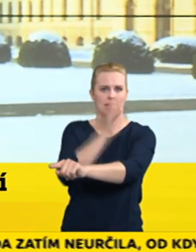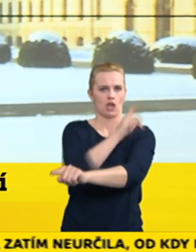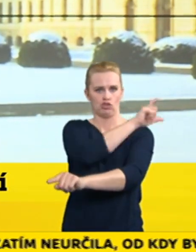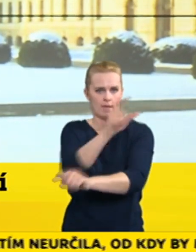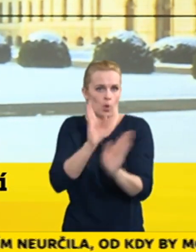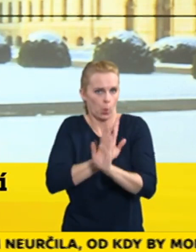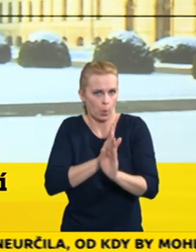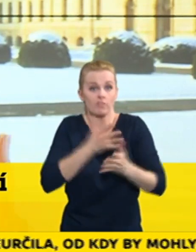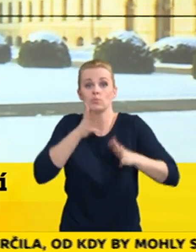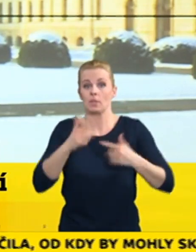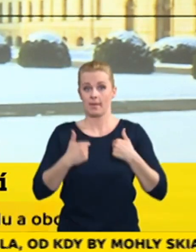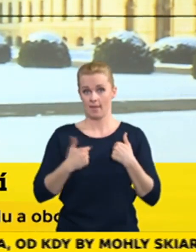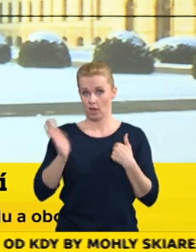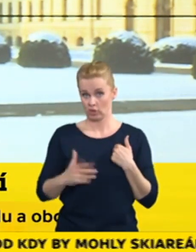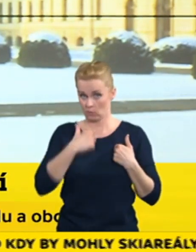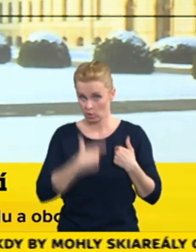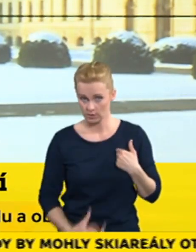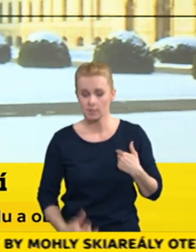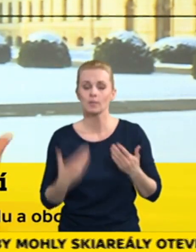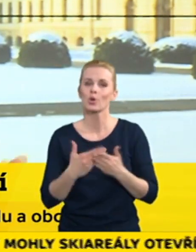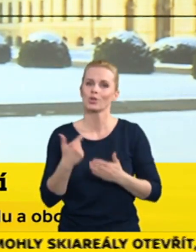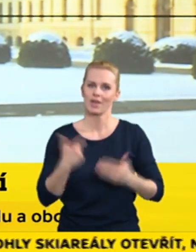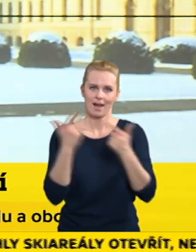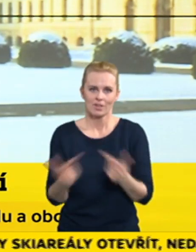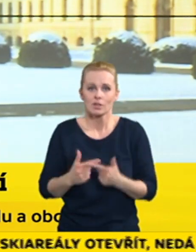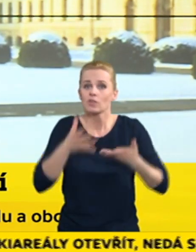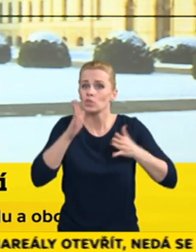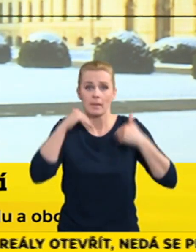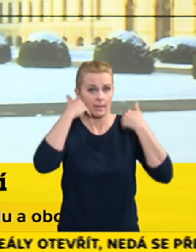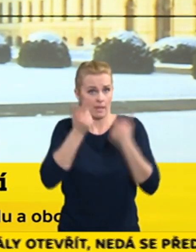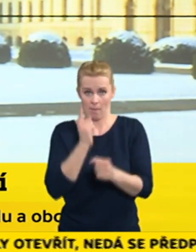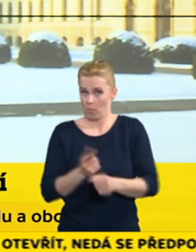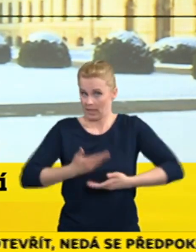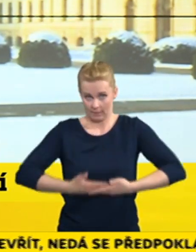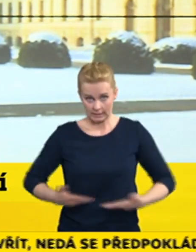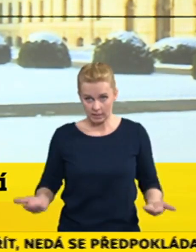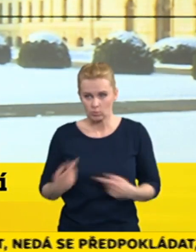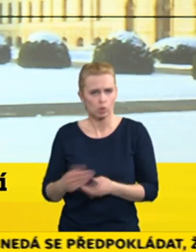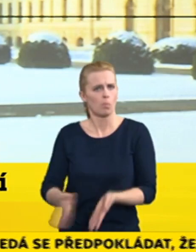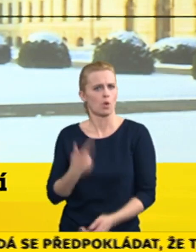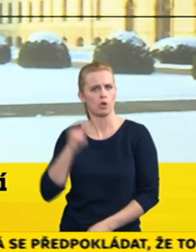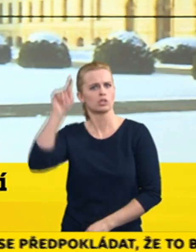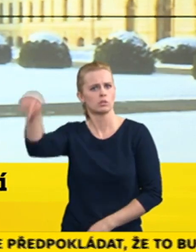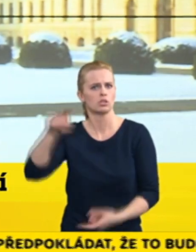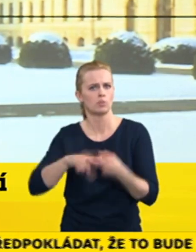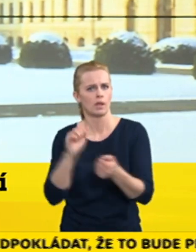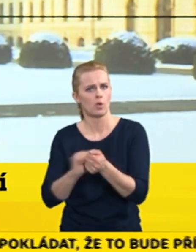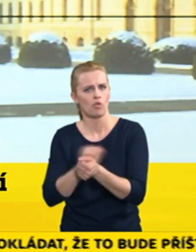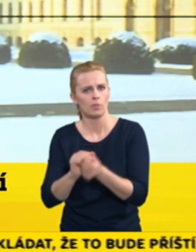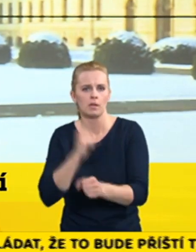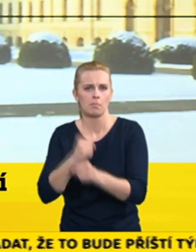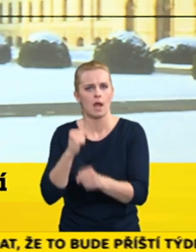samostatním vyděličním činou, takže pokud nemám v ruce žádnou objednávku, potom nevidím důvod, proč bych měl jezdět do Špinledová mlínu, do